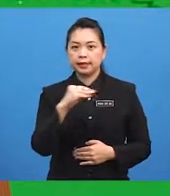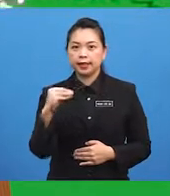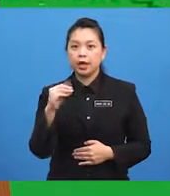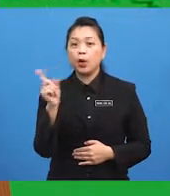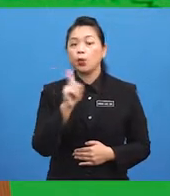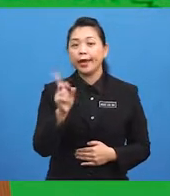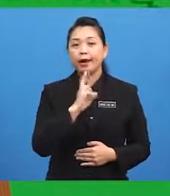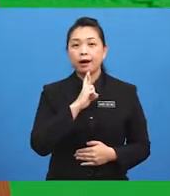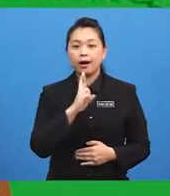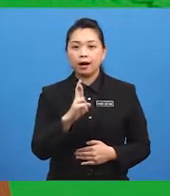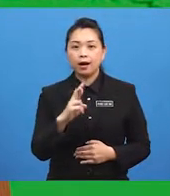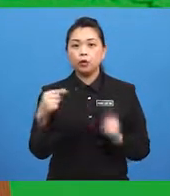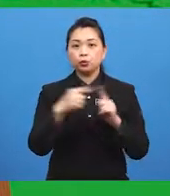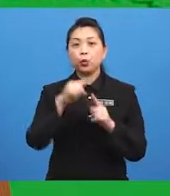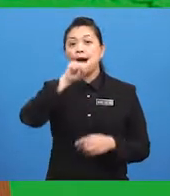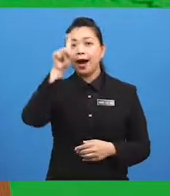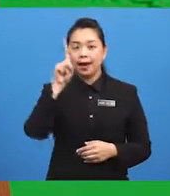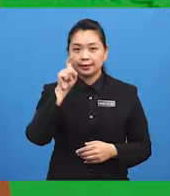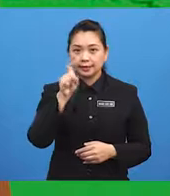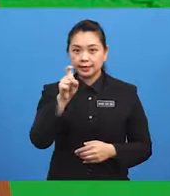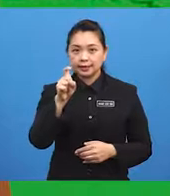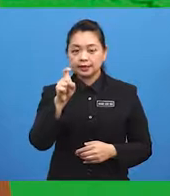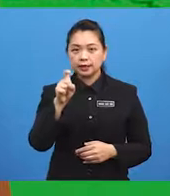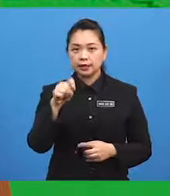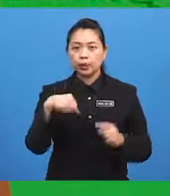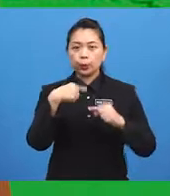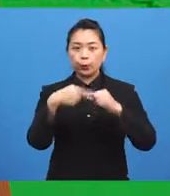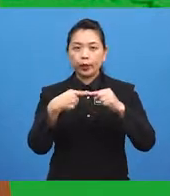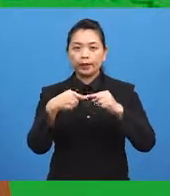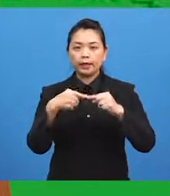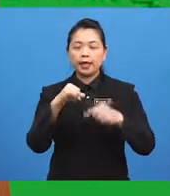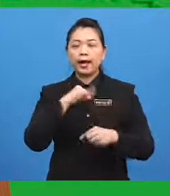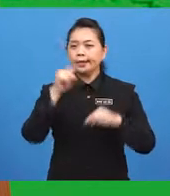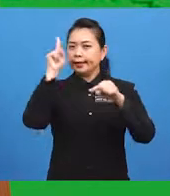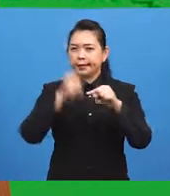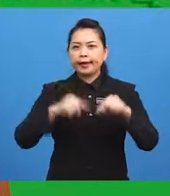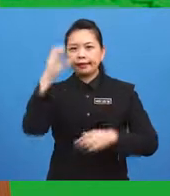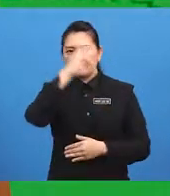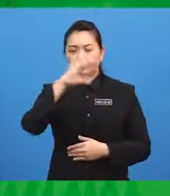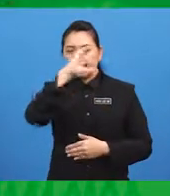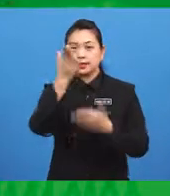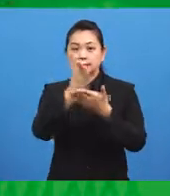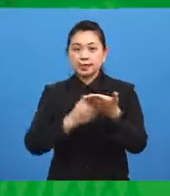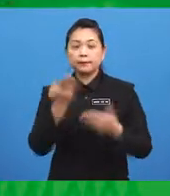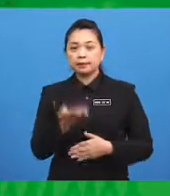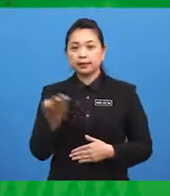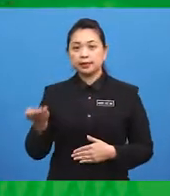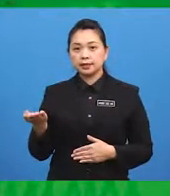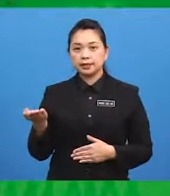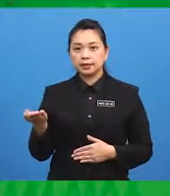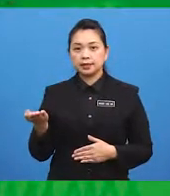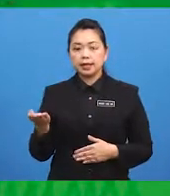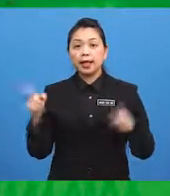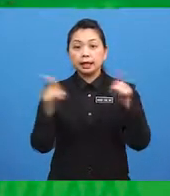...where are... ...to ask questions... ...when I can't... ...find... ...something. Like...